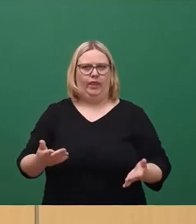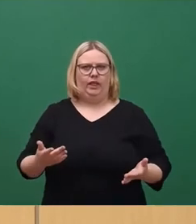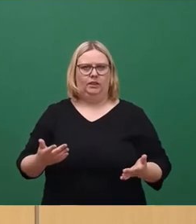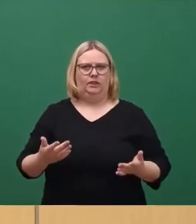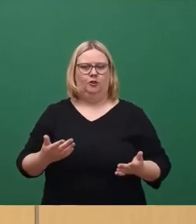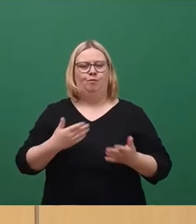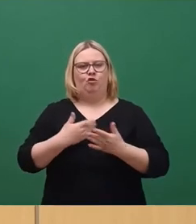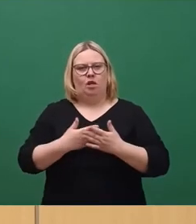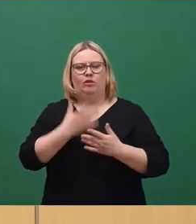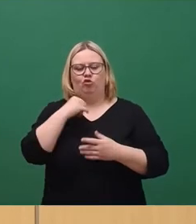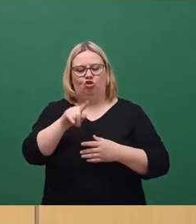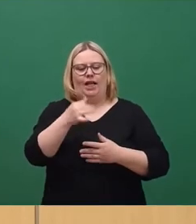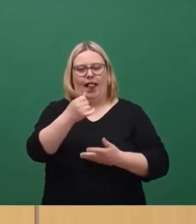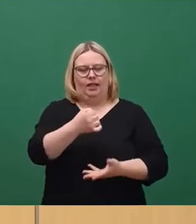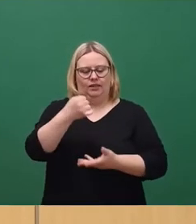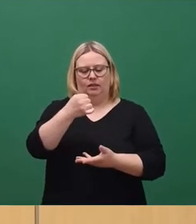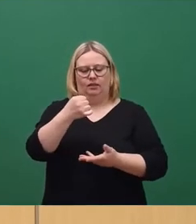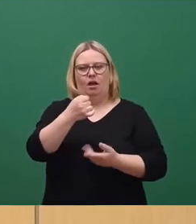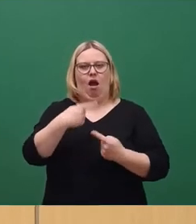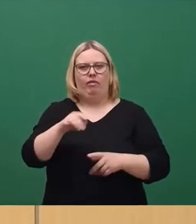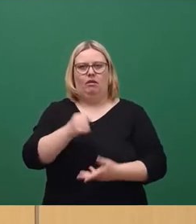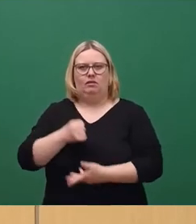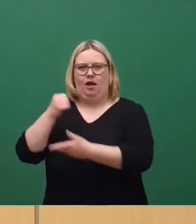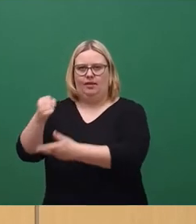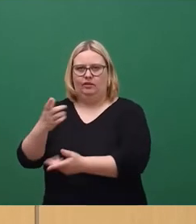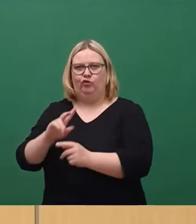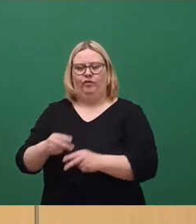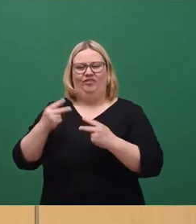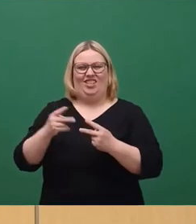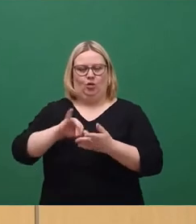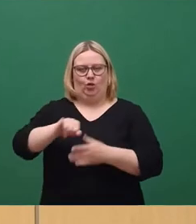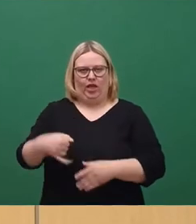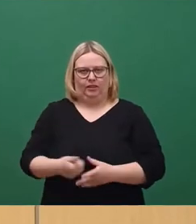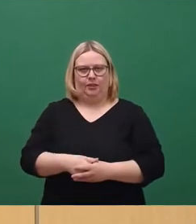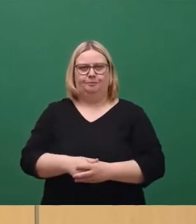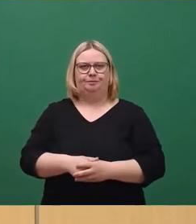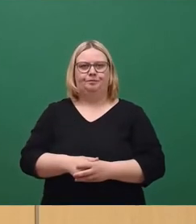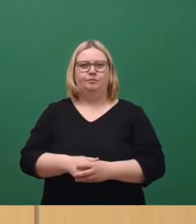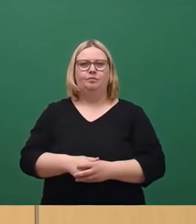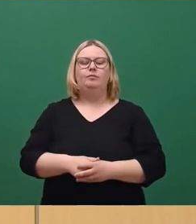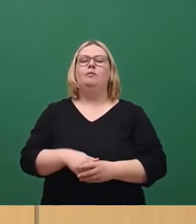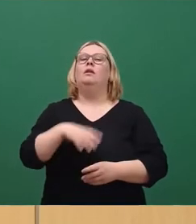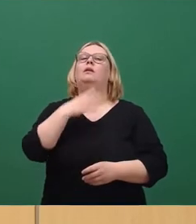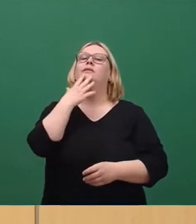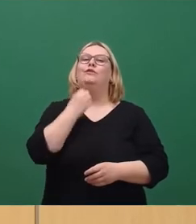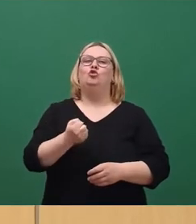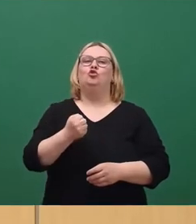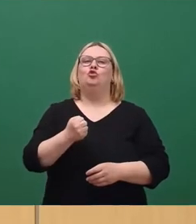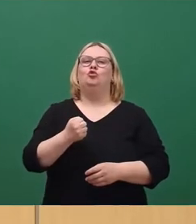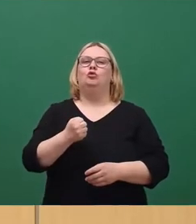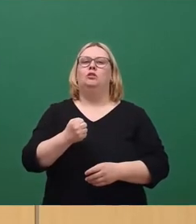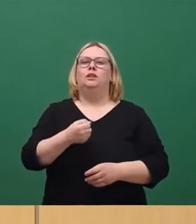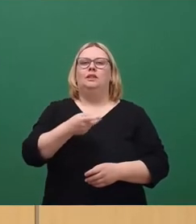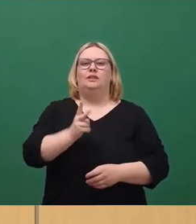deshalb wollen wir das Geld halt anders, sinnvoller und für dringende Projekte ausgeben. Wir wollen zum Beispiel 250